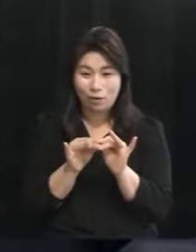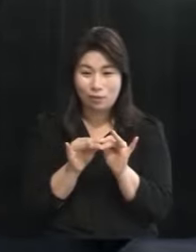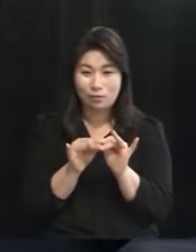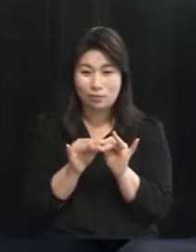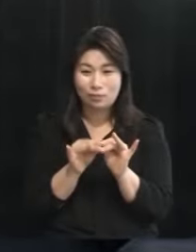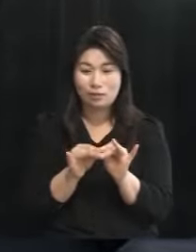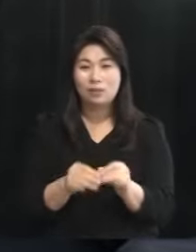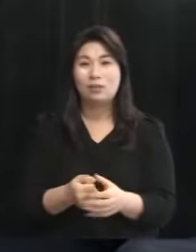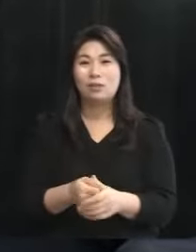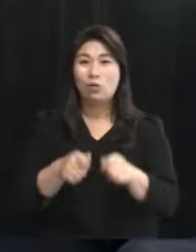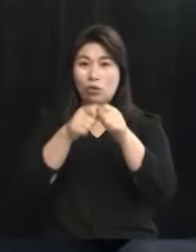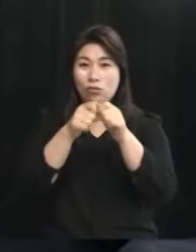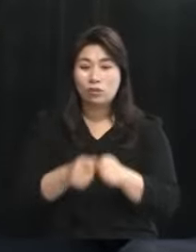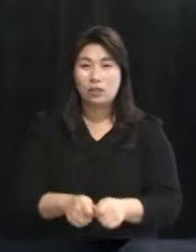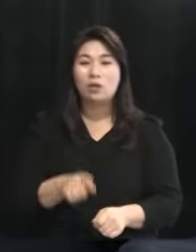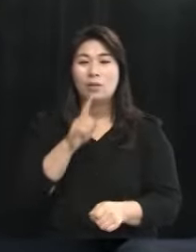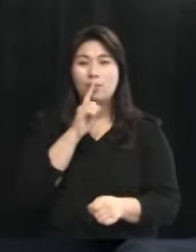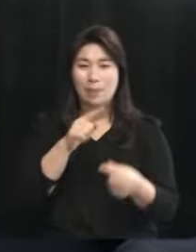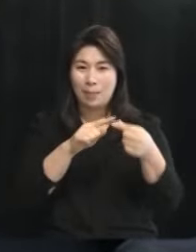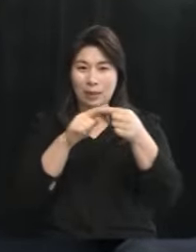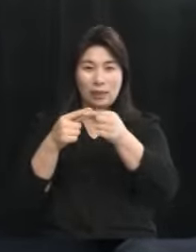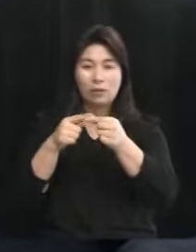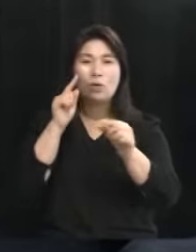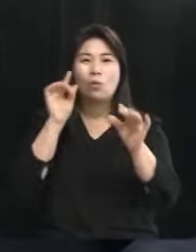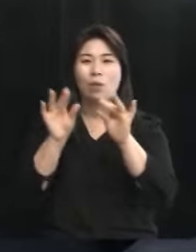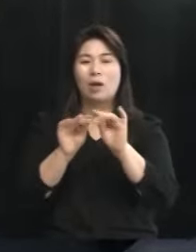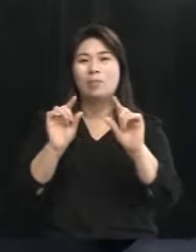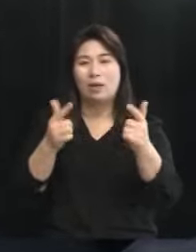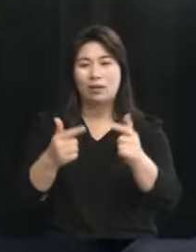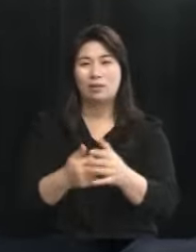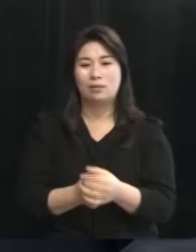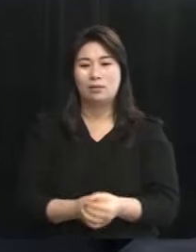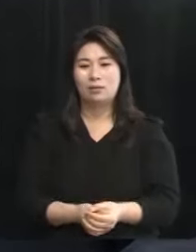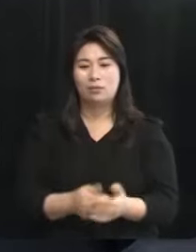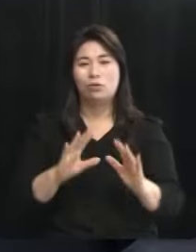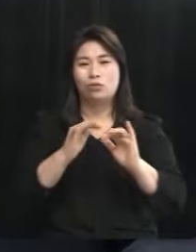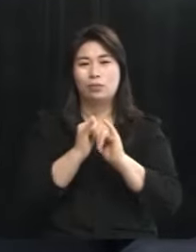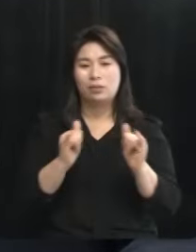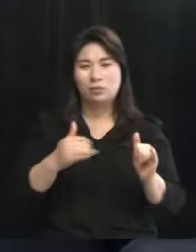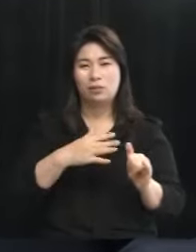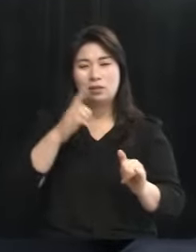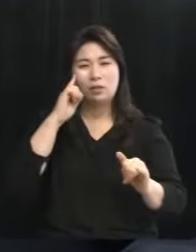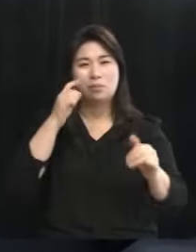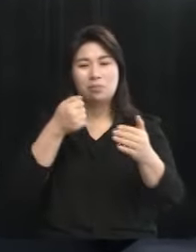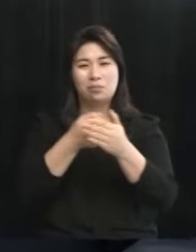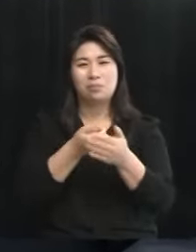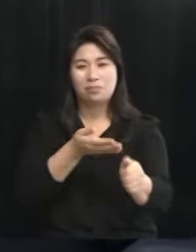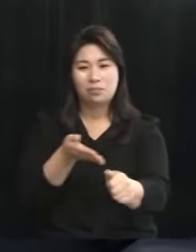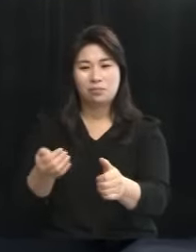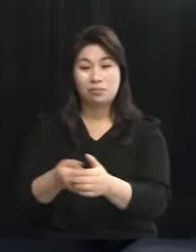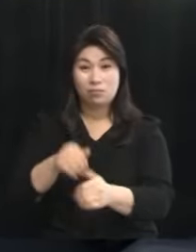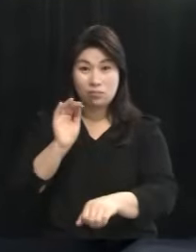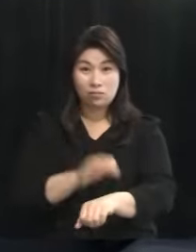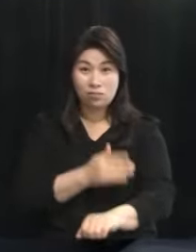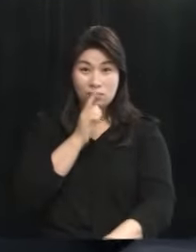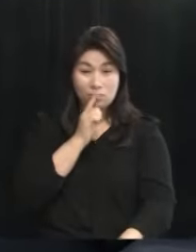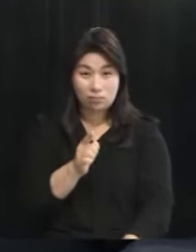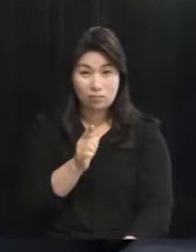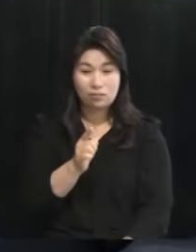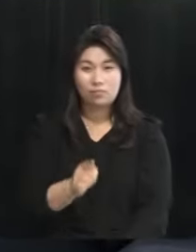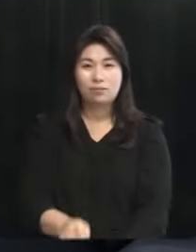구체적인 발언에는 공감하지 않고요 그건 국민들께서 판단을 하셔야 되는 문제죠 그럼 잘못된 발언이라고 생각하시는가요